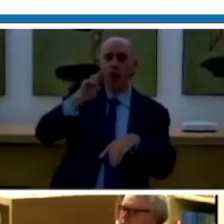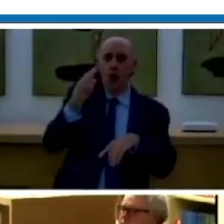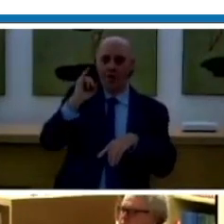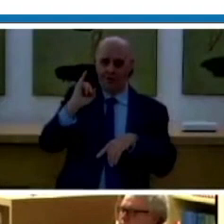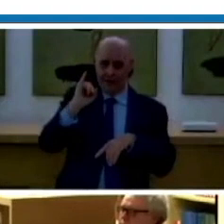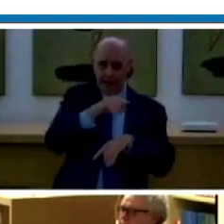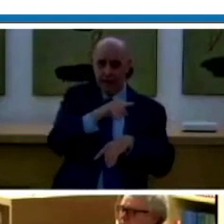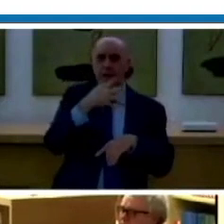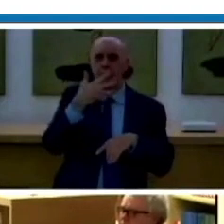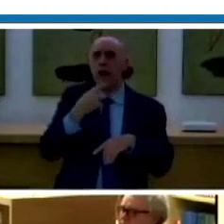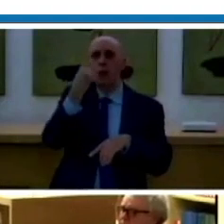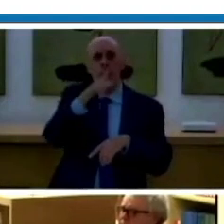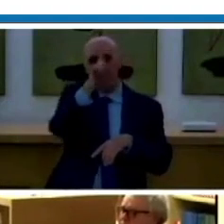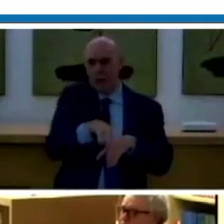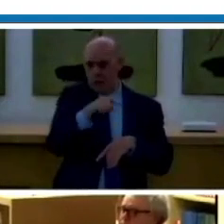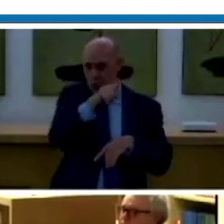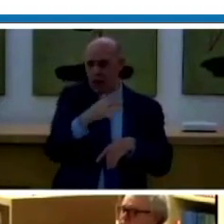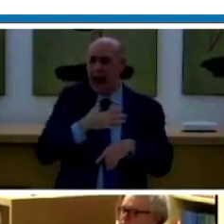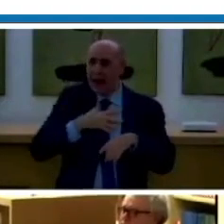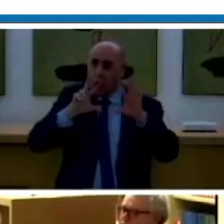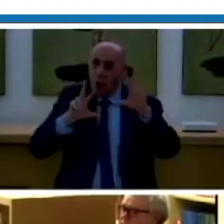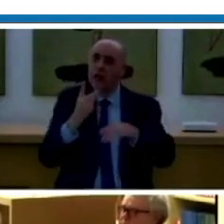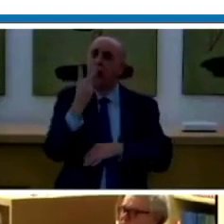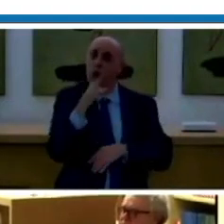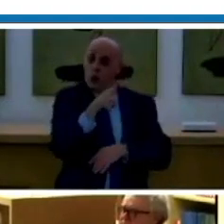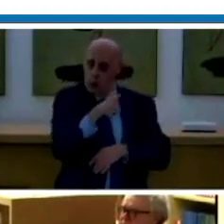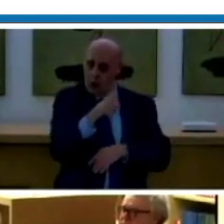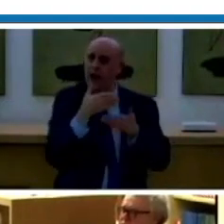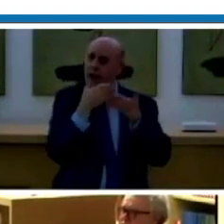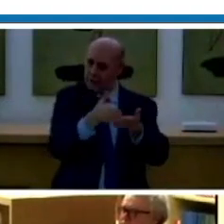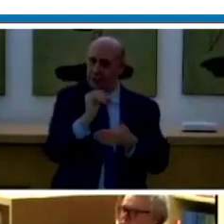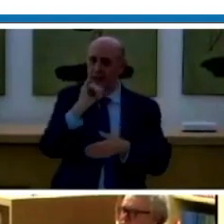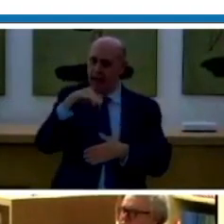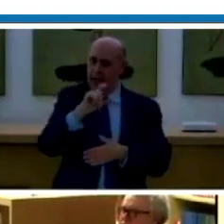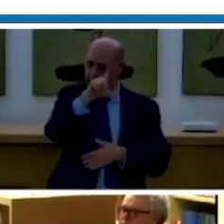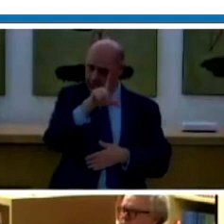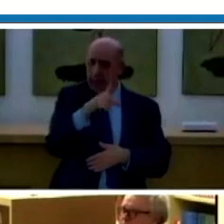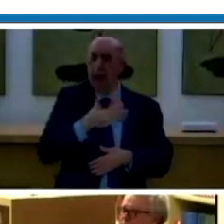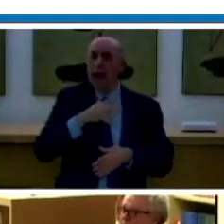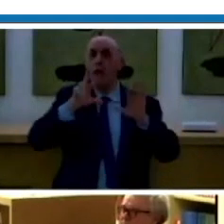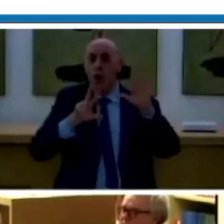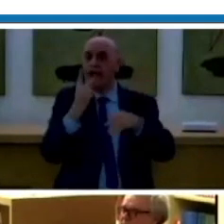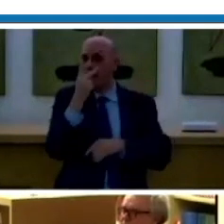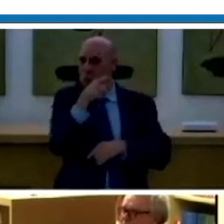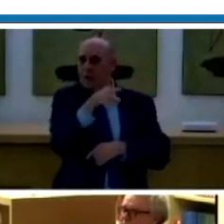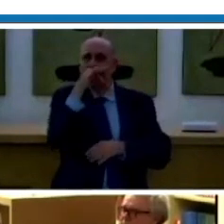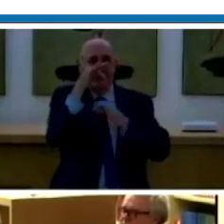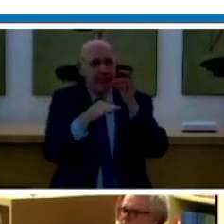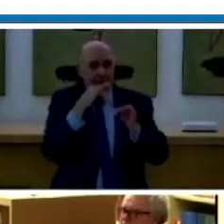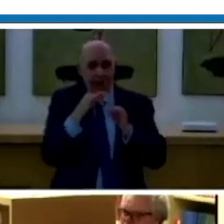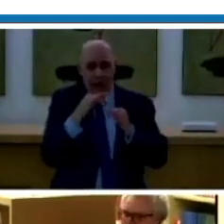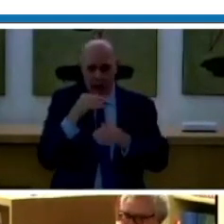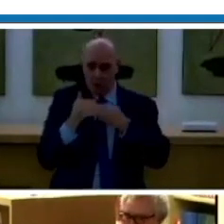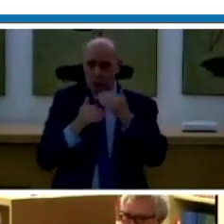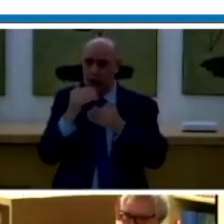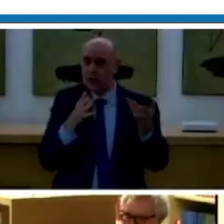una persona assistita in 82 anni. Questo significa, alla fine, che probabilmente quel processo